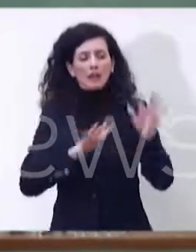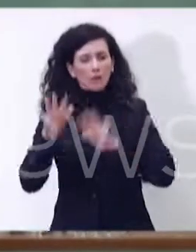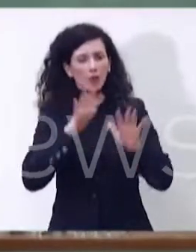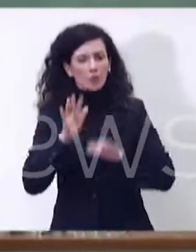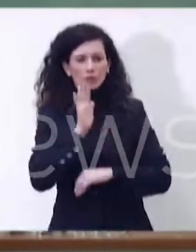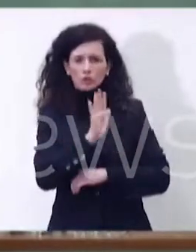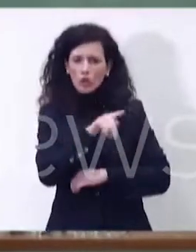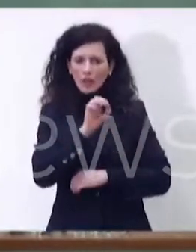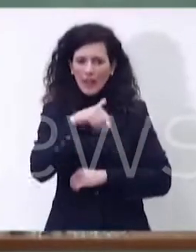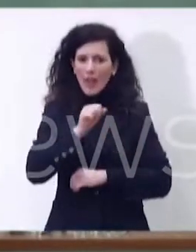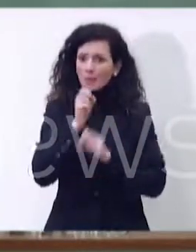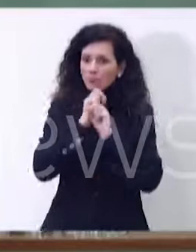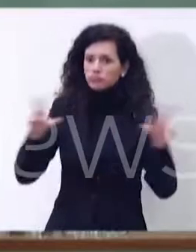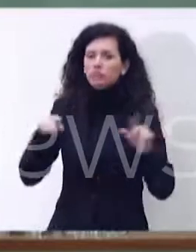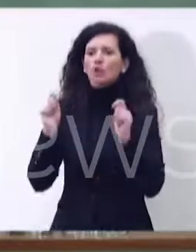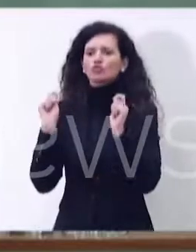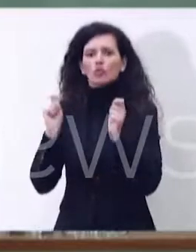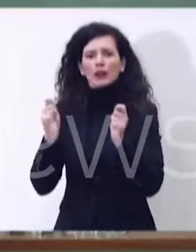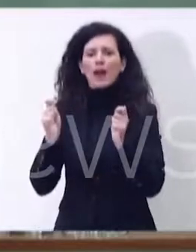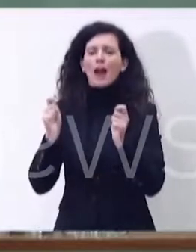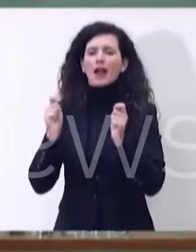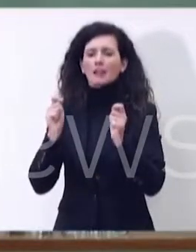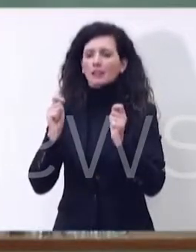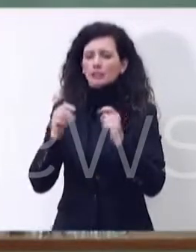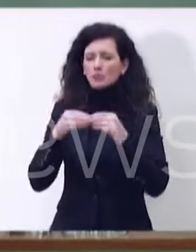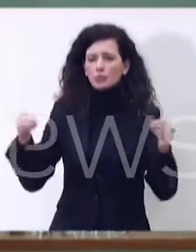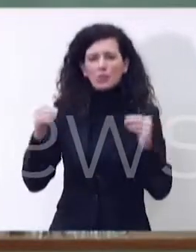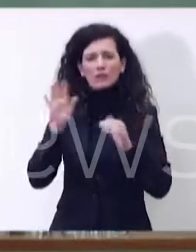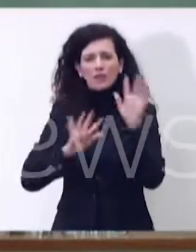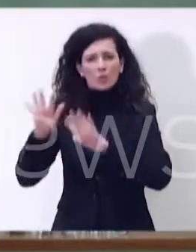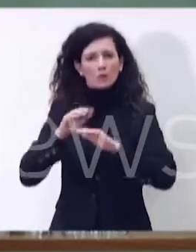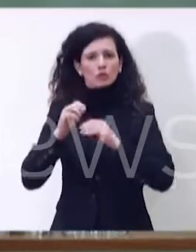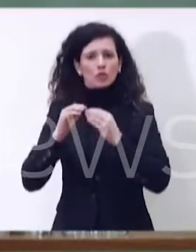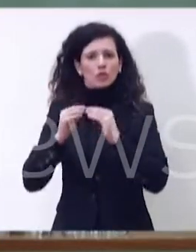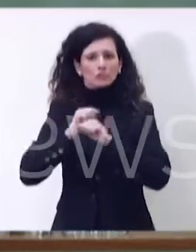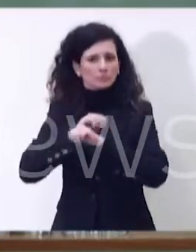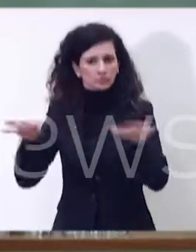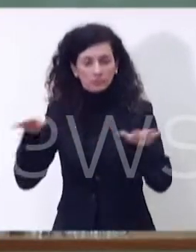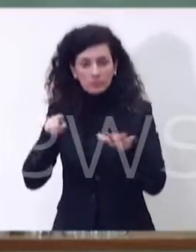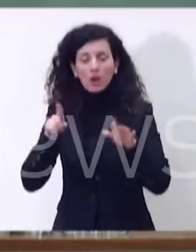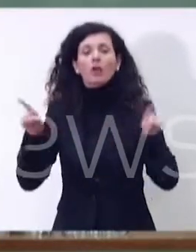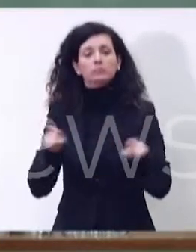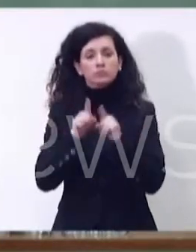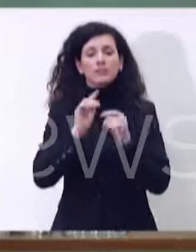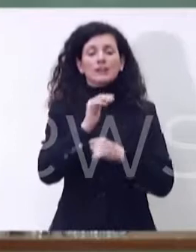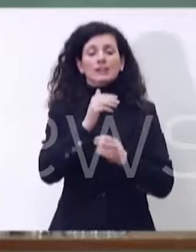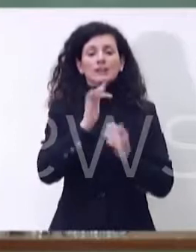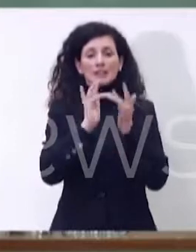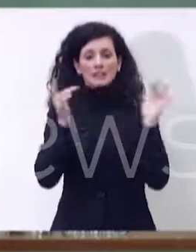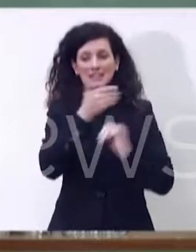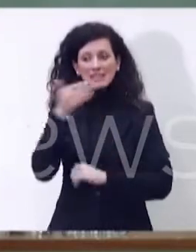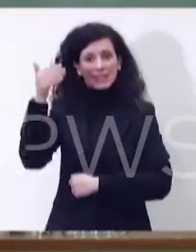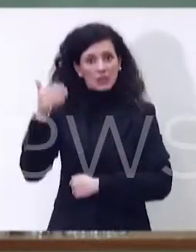giornali, mezzi di informazione. Abbiamo tradotto e messo a disposizione sul sito tutto il materiale che